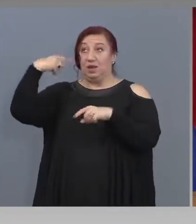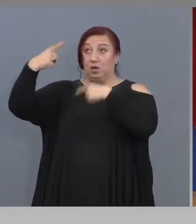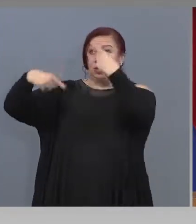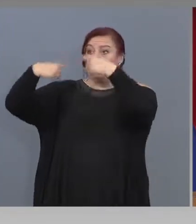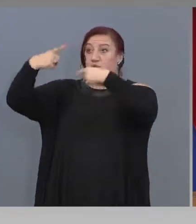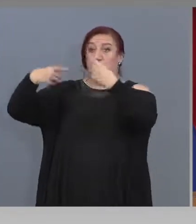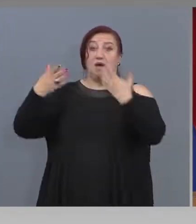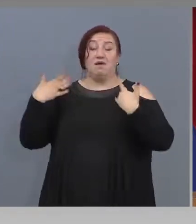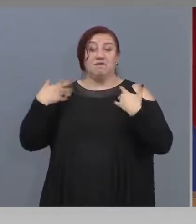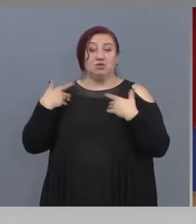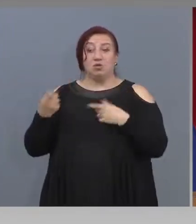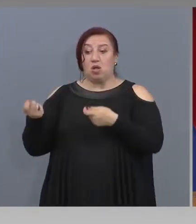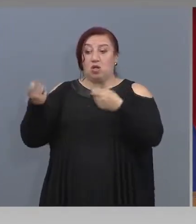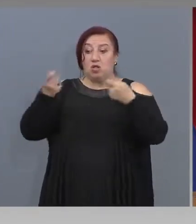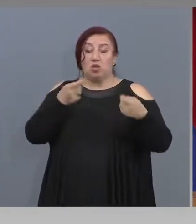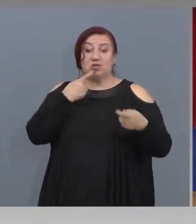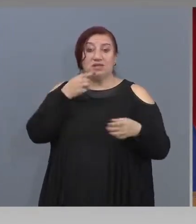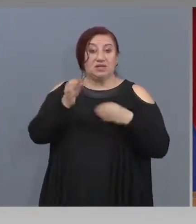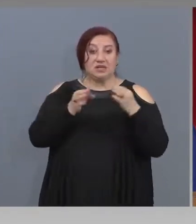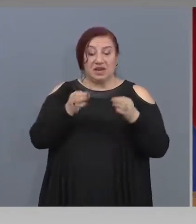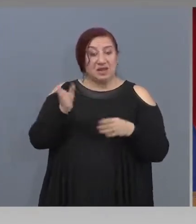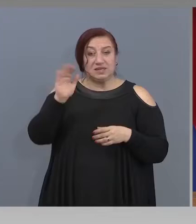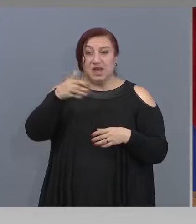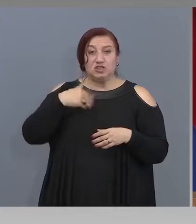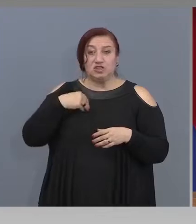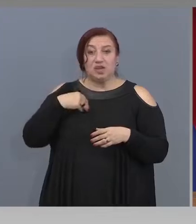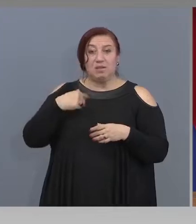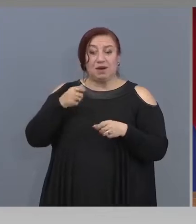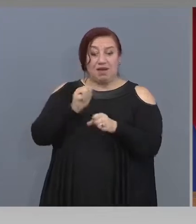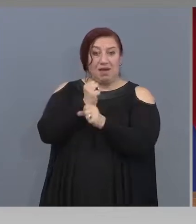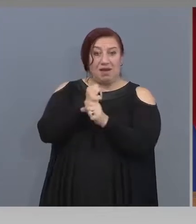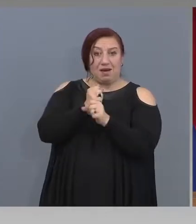бъде ли спирана, ще се налага ли проветряване?